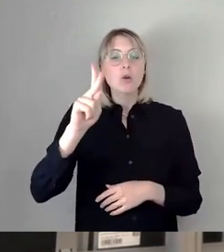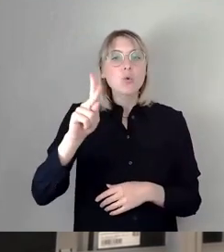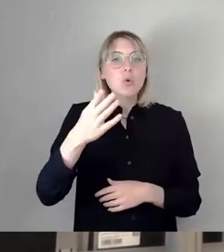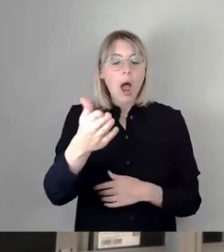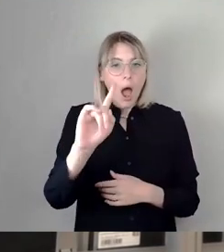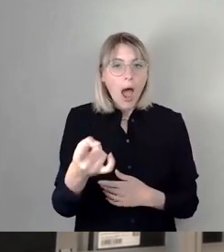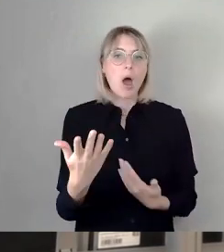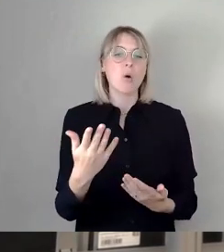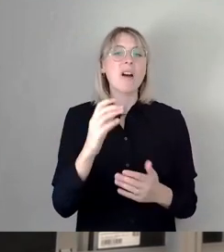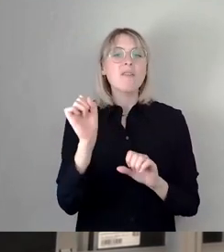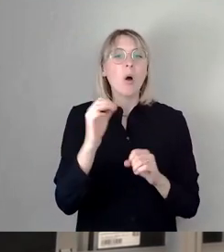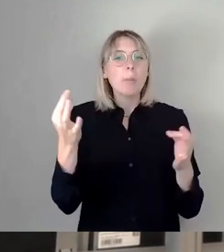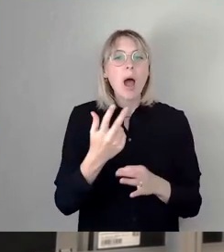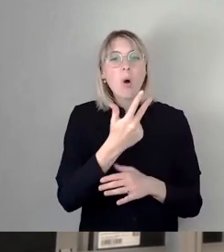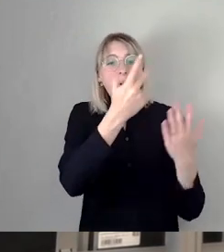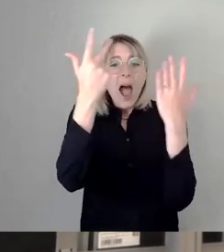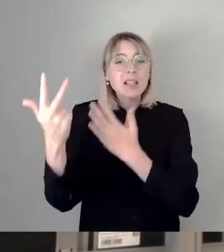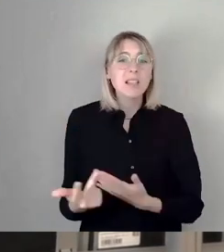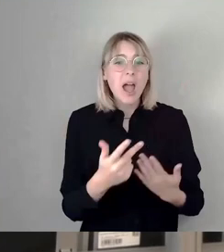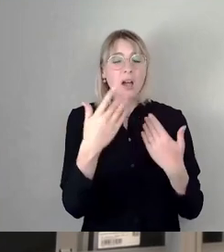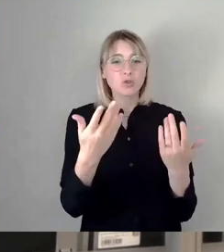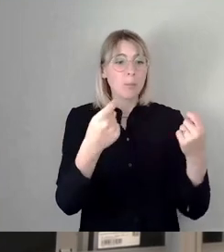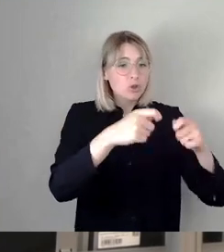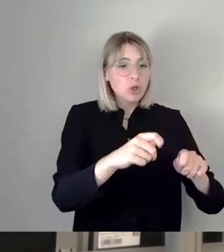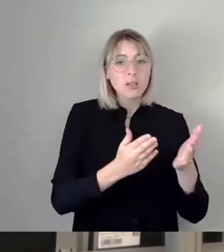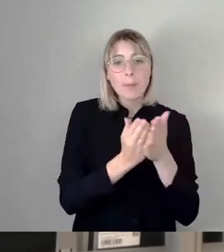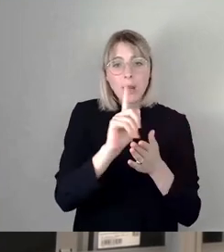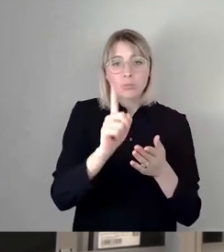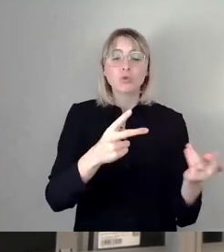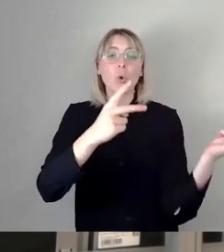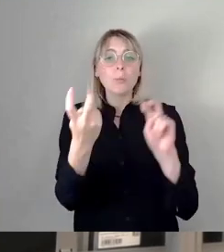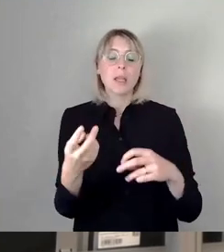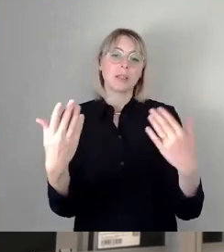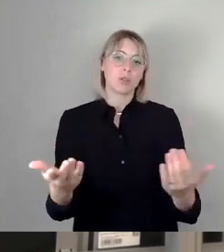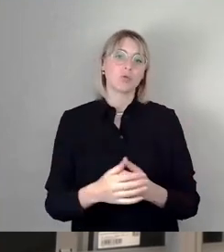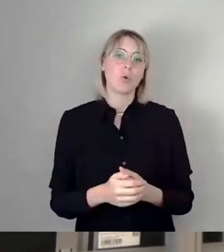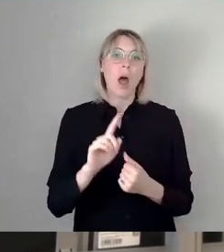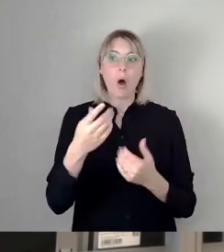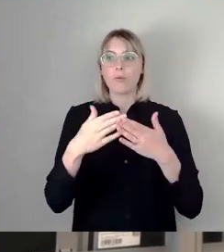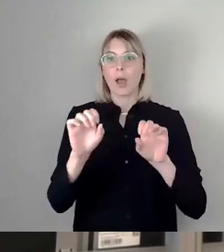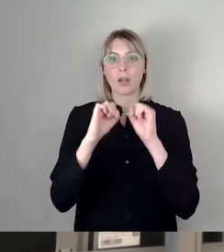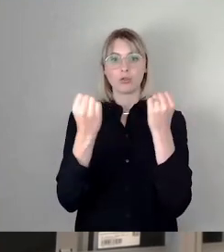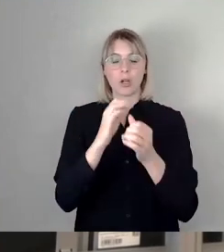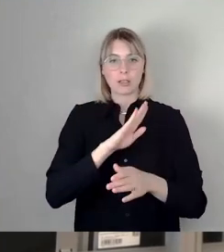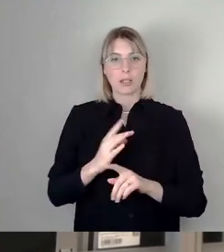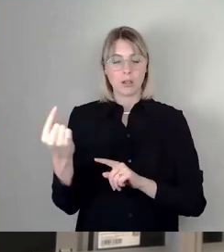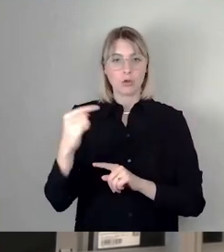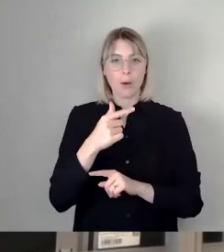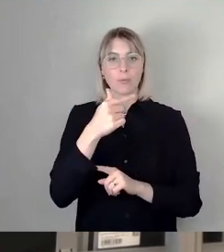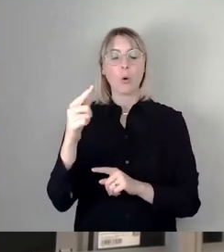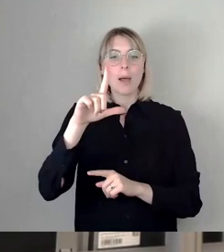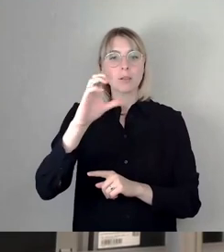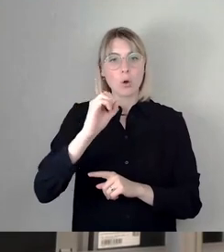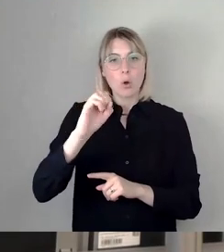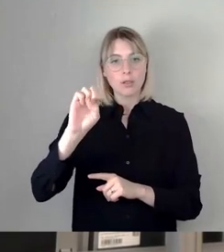beschlossene Verplanung umzusetzen? Und dann wissen wir, da kommt ja noch der Freistaat Sachsen, Thomas Löser, ich habe 2090 gehabt, dann